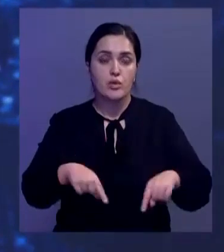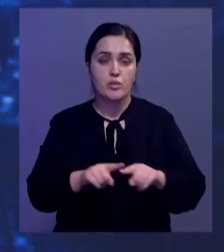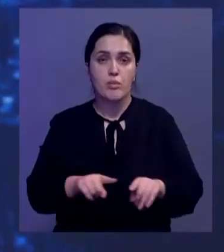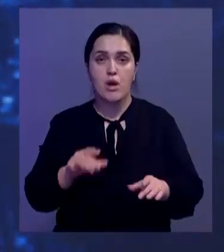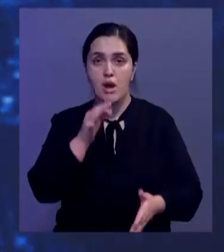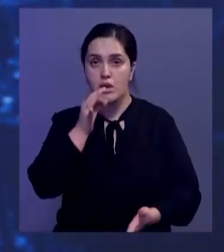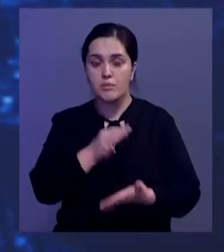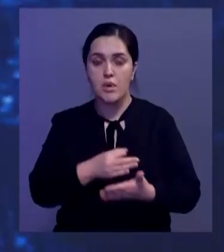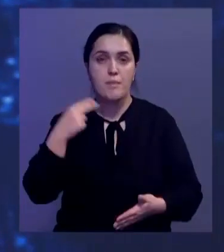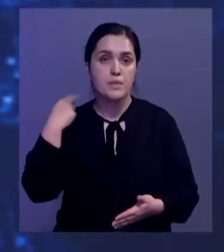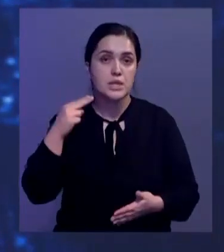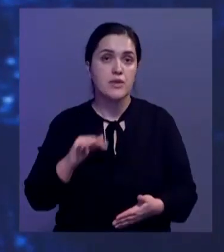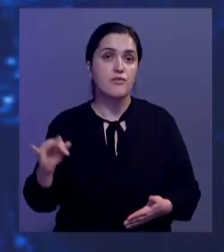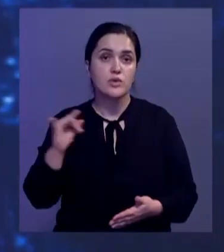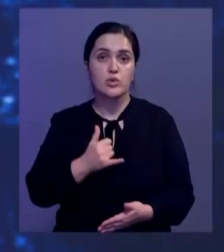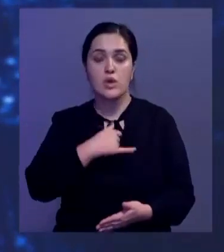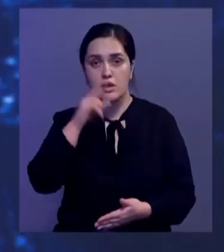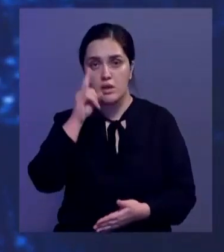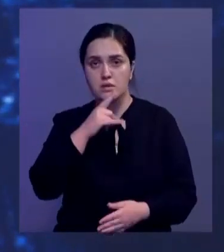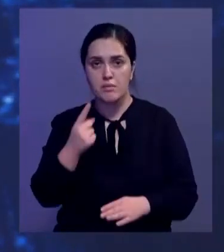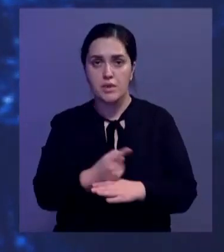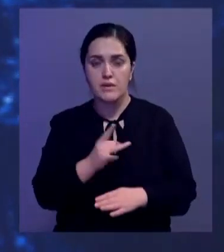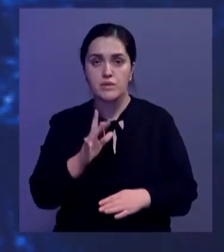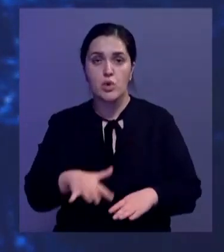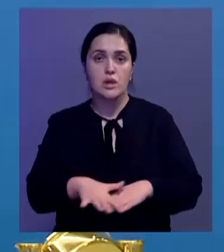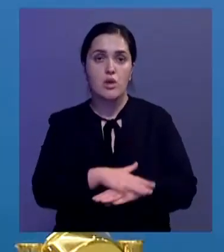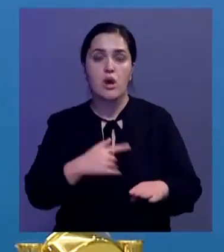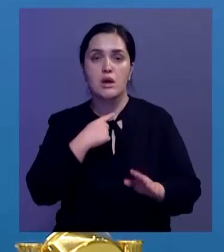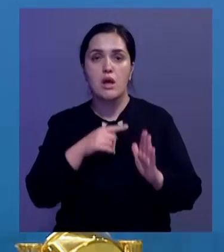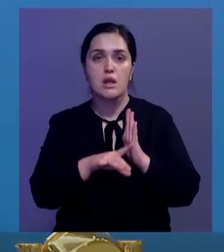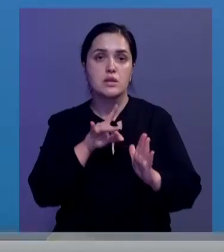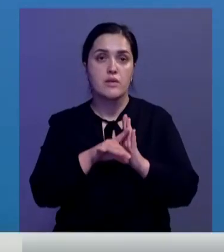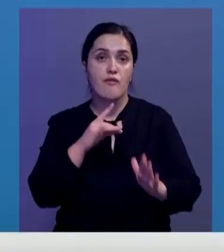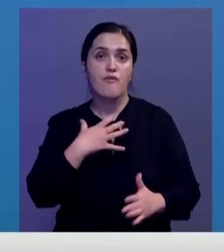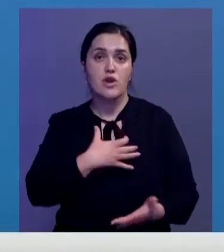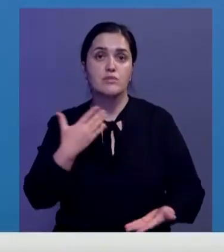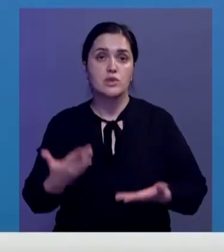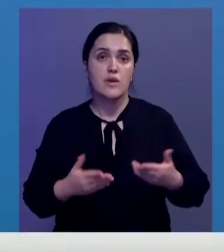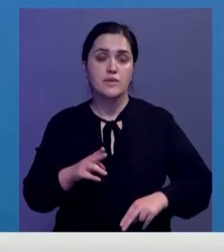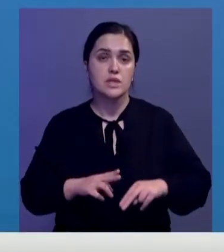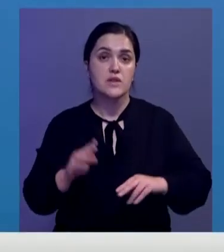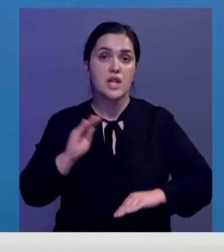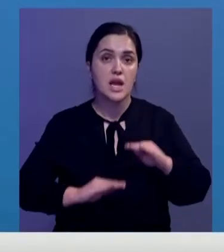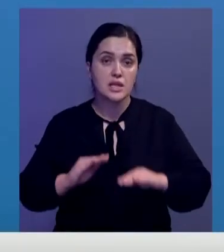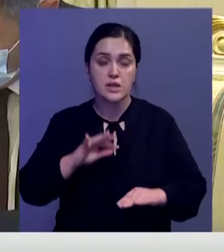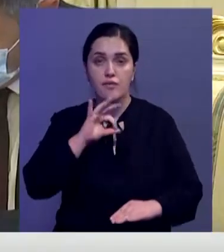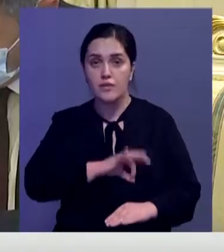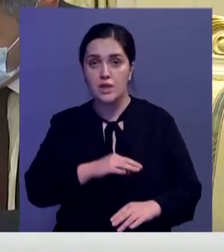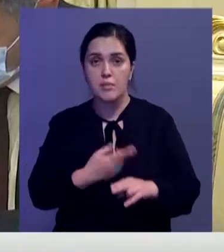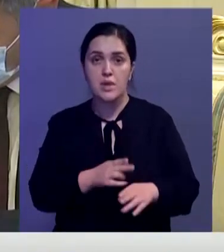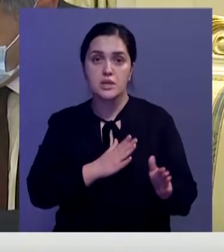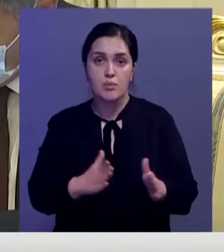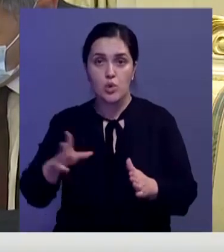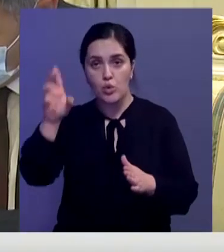отметил президент. В истории нашей страны они пройдут впервые. Народное голосование станет важным шагом в строительстве эффективной и